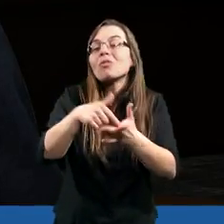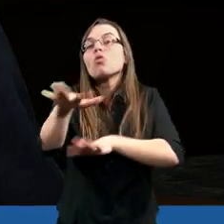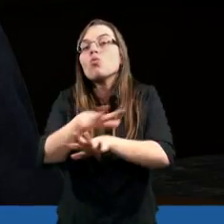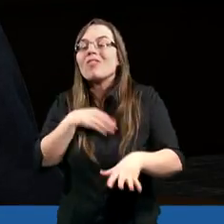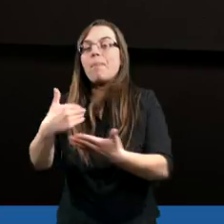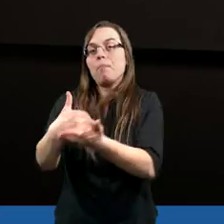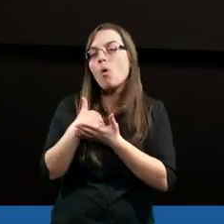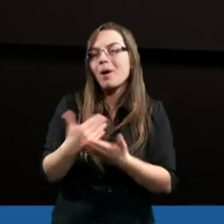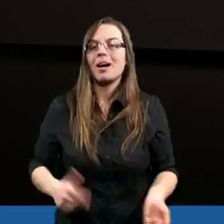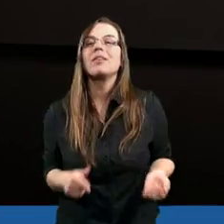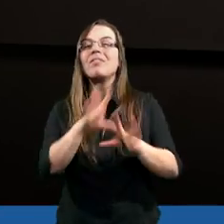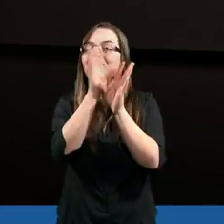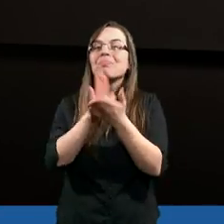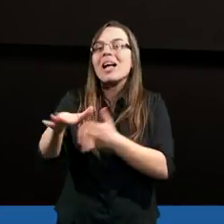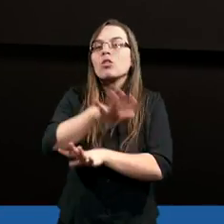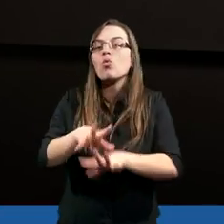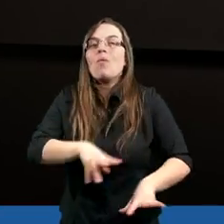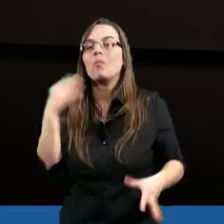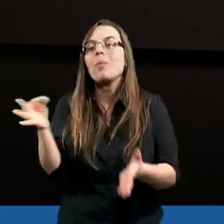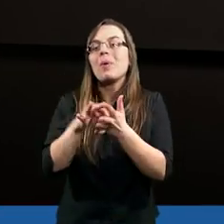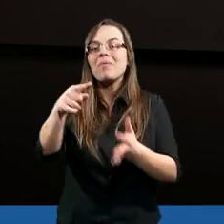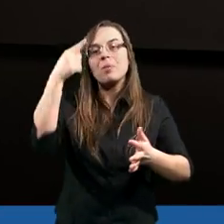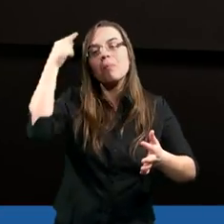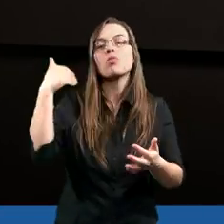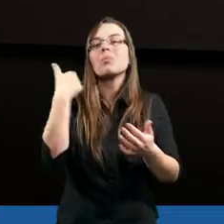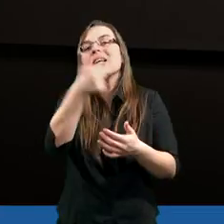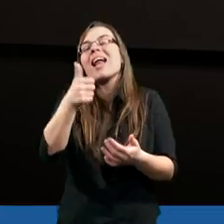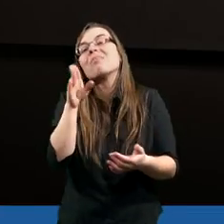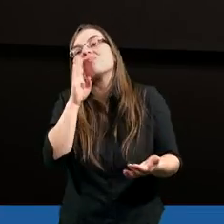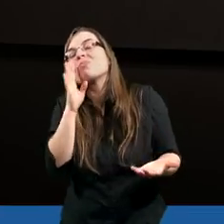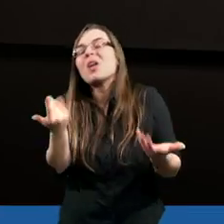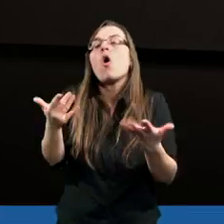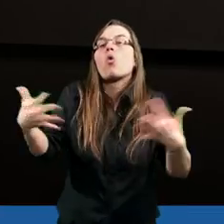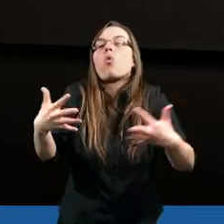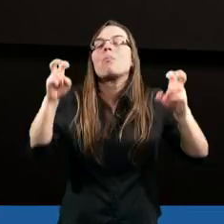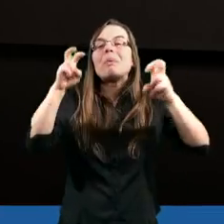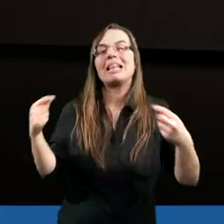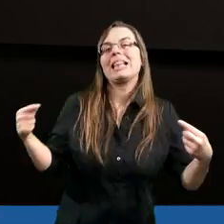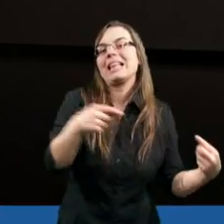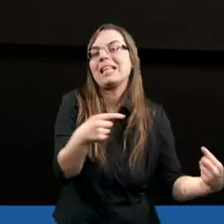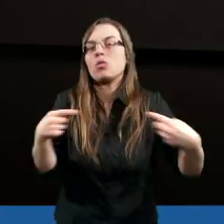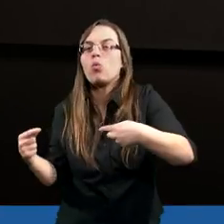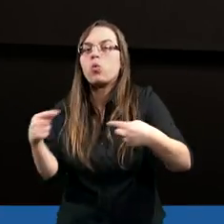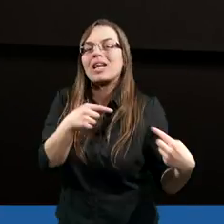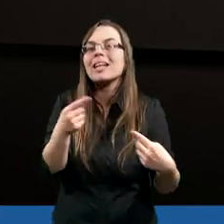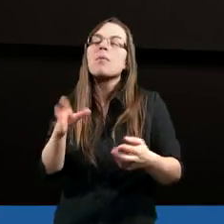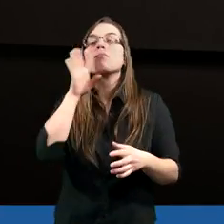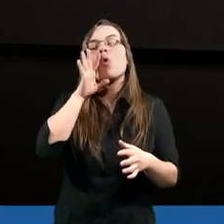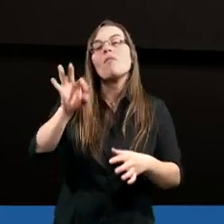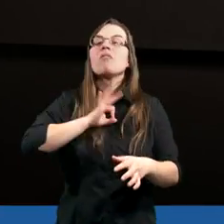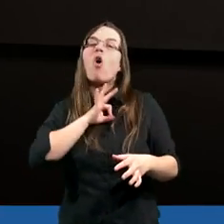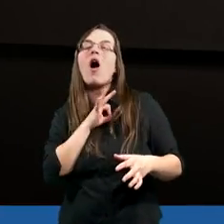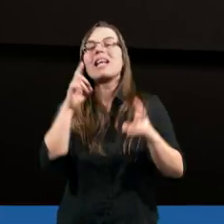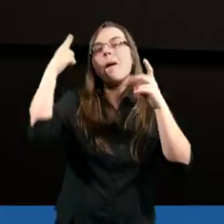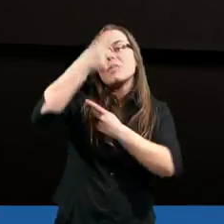nie innej rady. Kościół bez Ducha Świętego pewnie przypominałby jedynie klub dyskusyjny ze swoją strukturą,